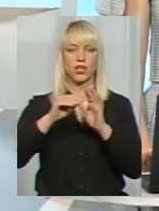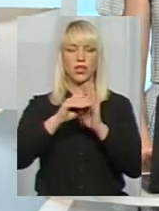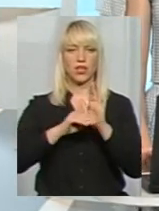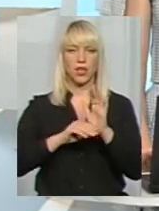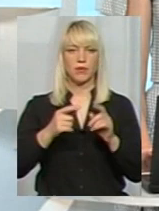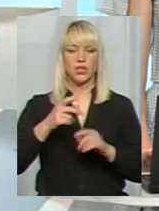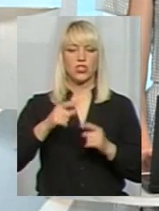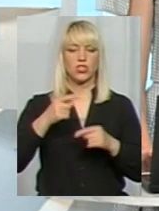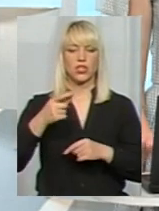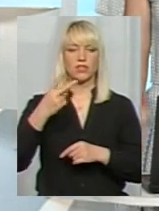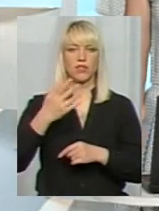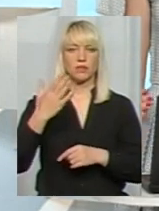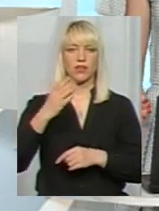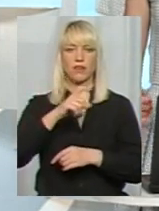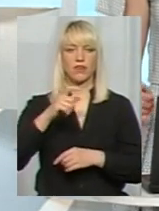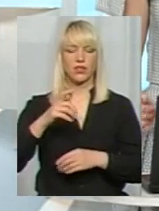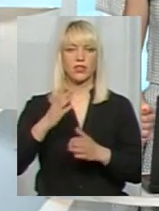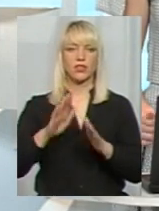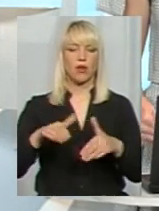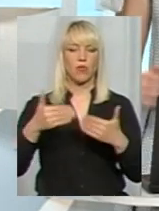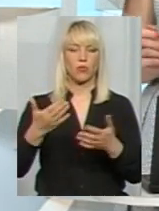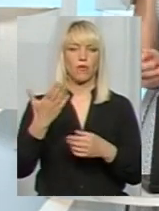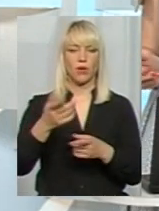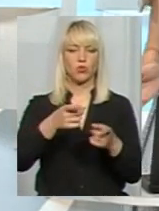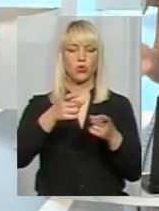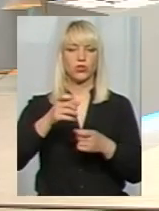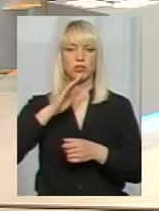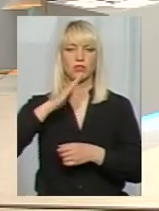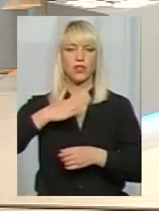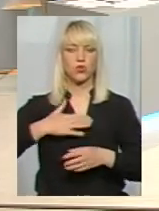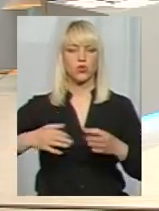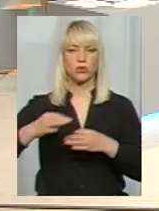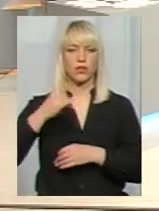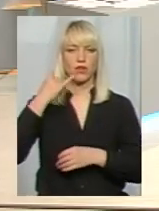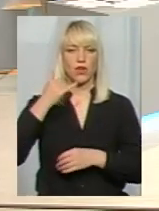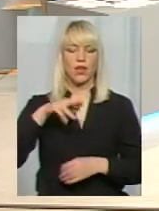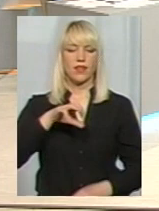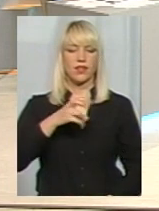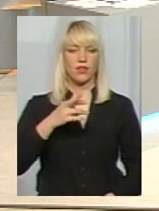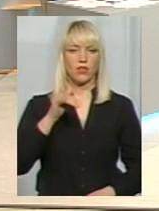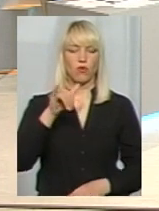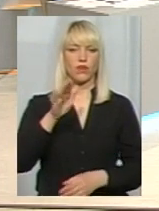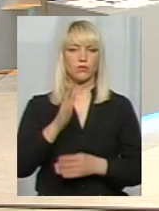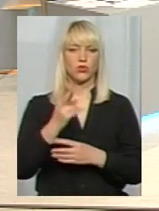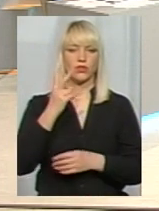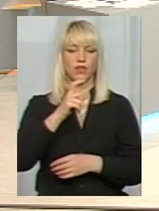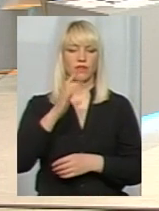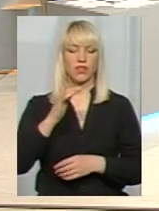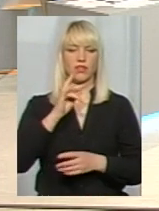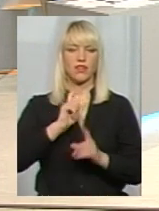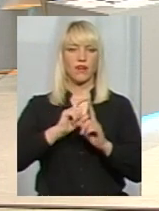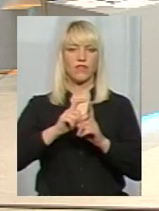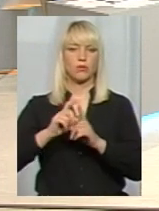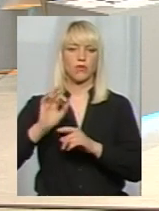хвилин запропоную вам долучитись до нашої розмови телефоном. Пані Тетяно, по дві хвилини у вас буде для відповідей на запитання, так само і у вас,